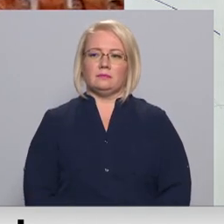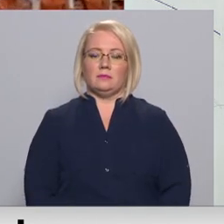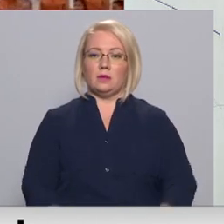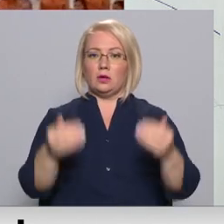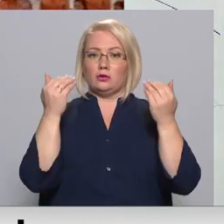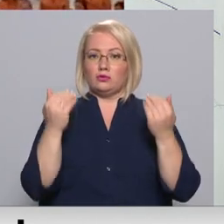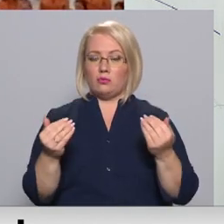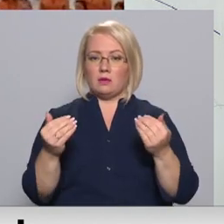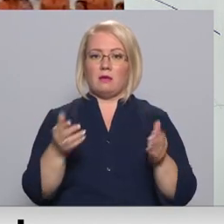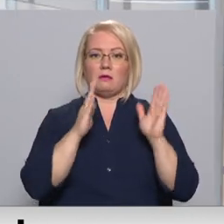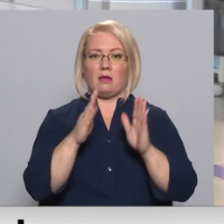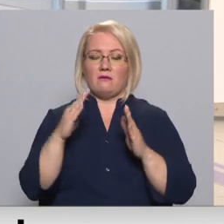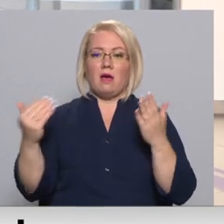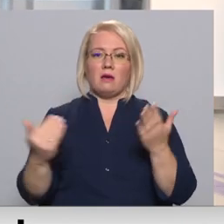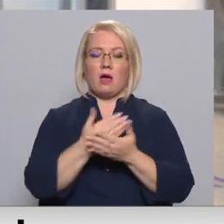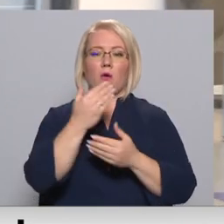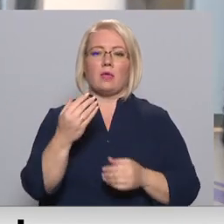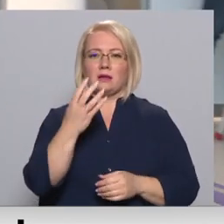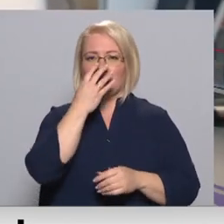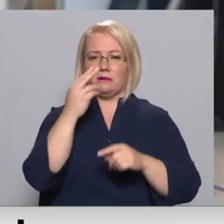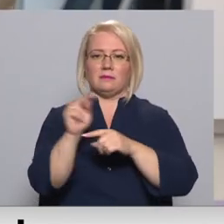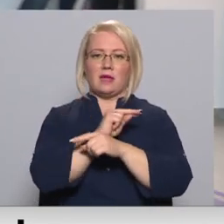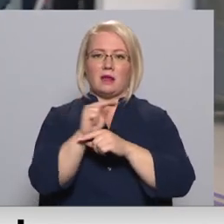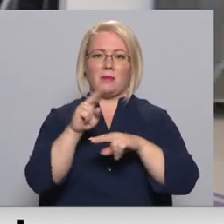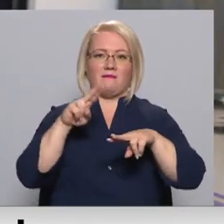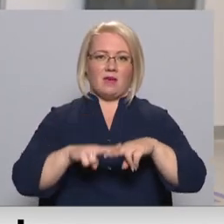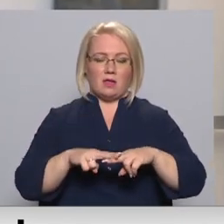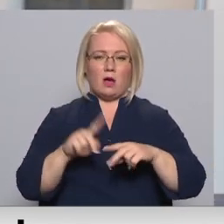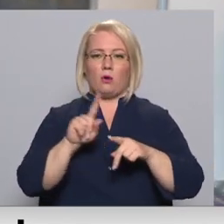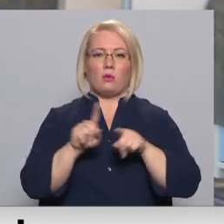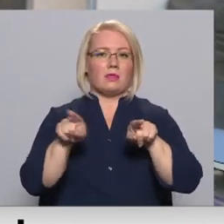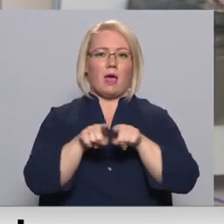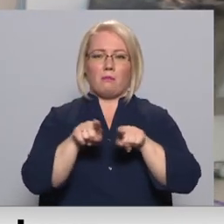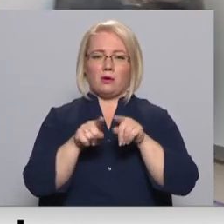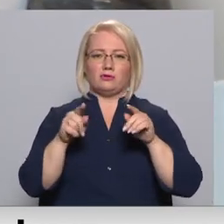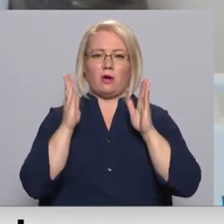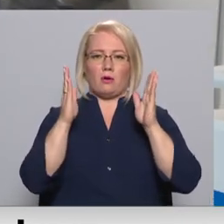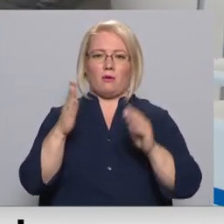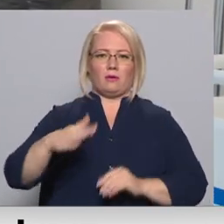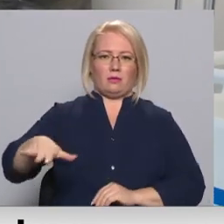Šodien tie gatavotas jaunās intensīvās terapijas gultas, ko izvietot tajā pašā vestibilā.